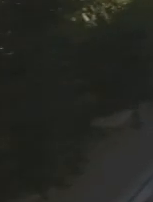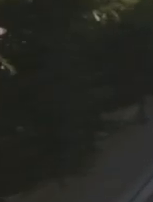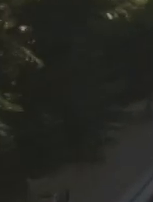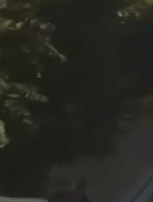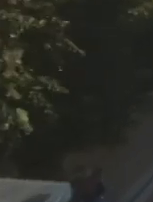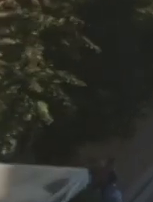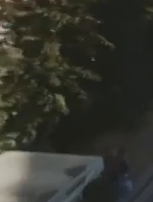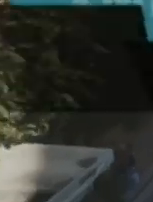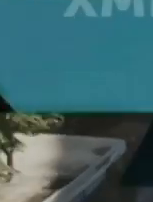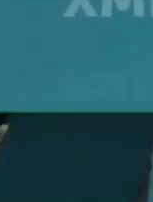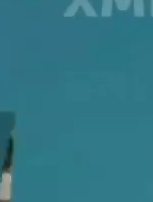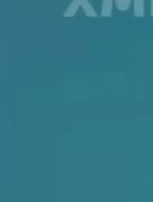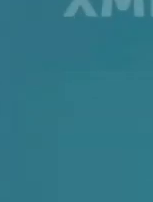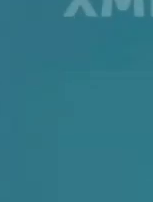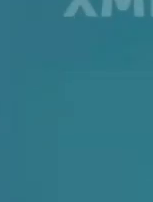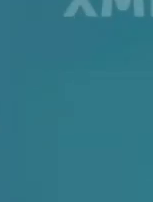Дякую. Дякую.